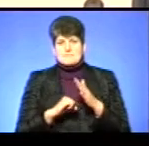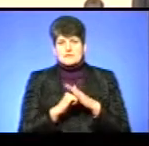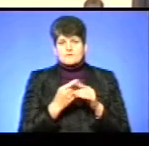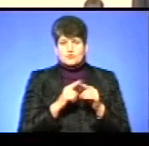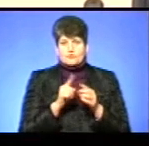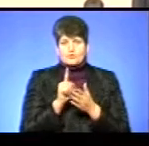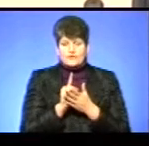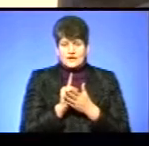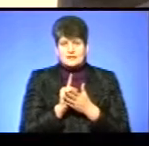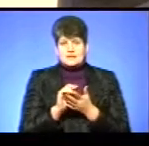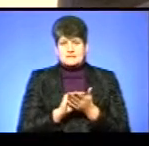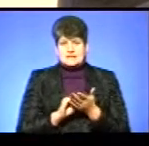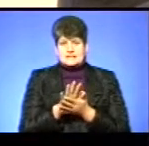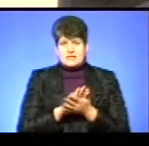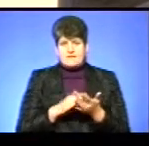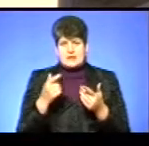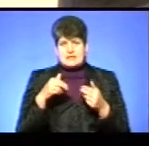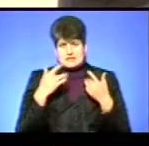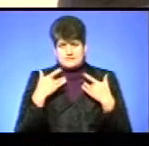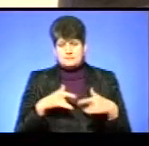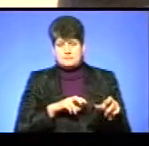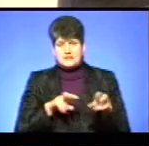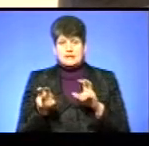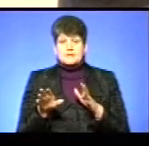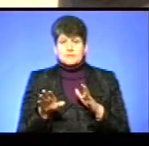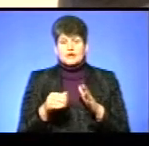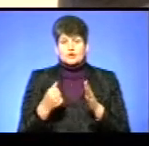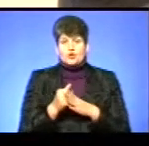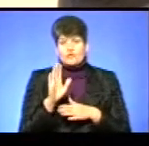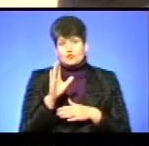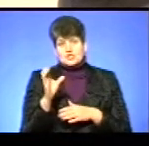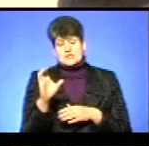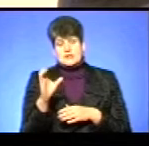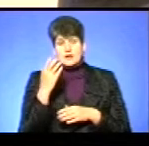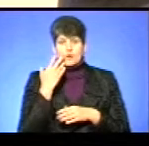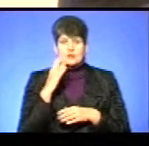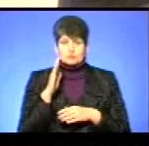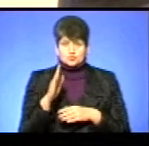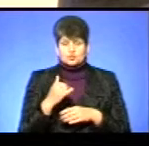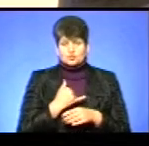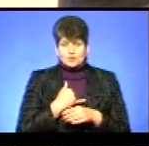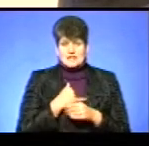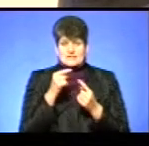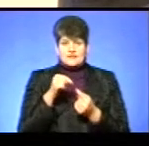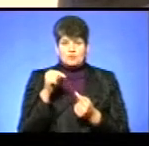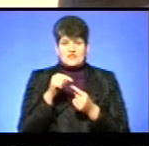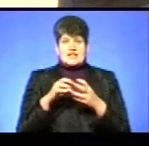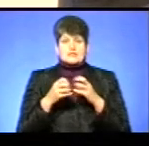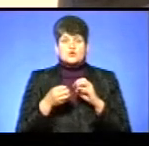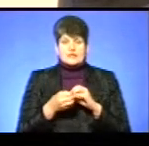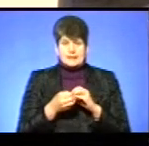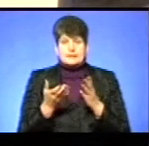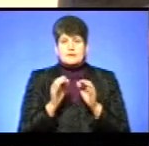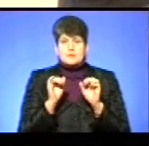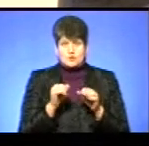написати заяву і піти в відставку до вівторка чи до середи, коли будуть вже в нас відповідні результати, де ми